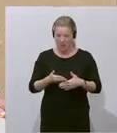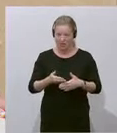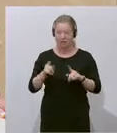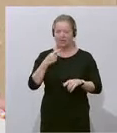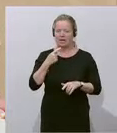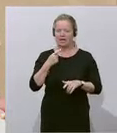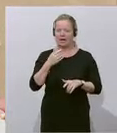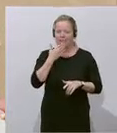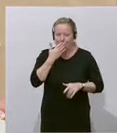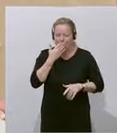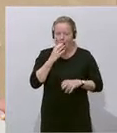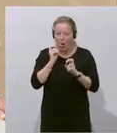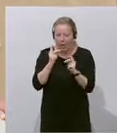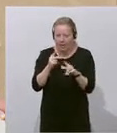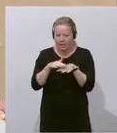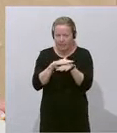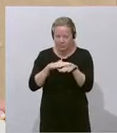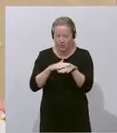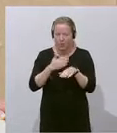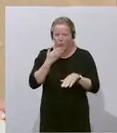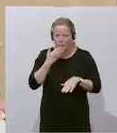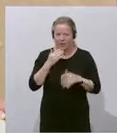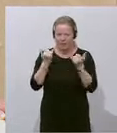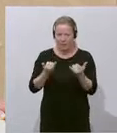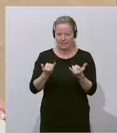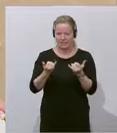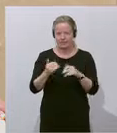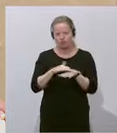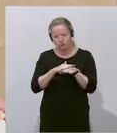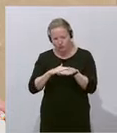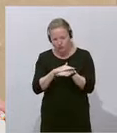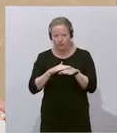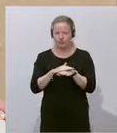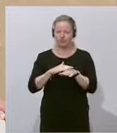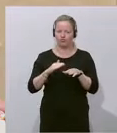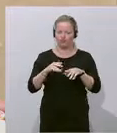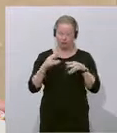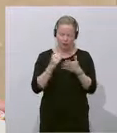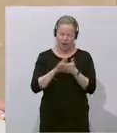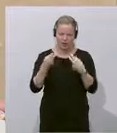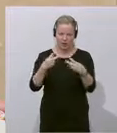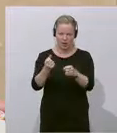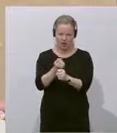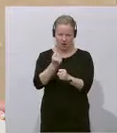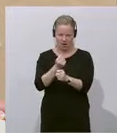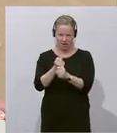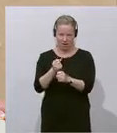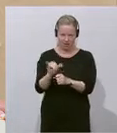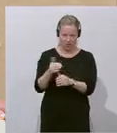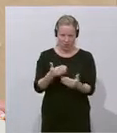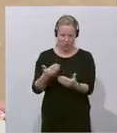oh, das tut uns aber leid. Oh, jetzt entschuldigen wir und jetzt machen wir einfach weiter. Wir haben diese